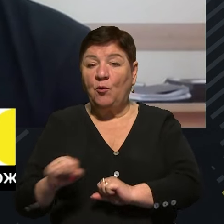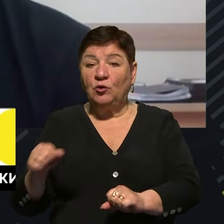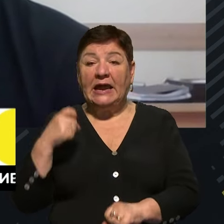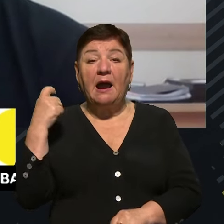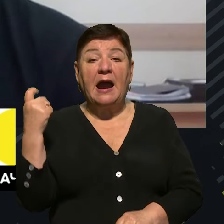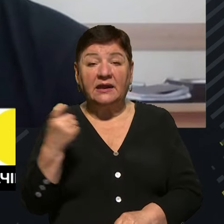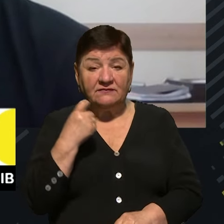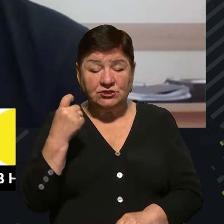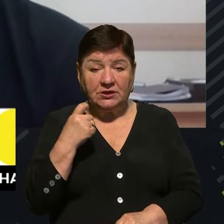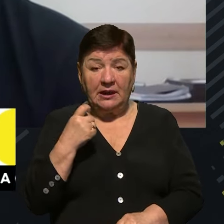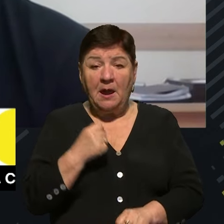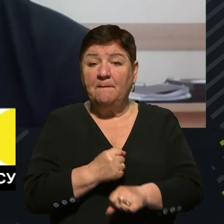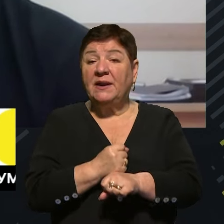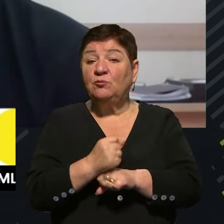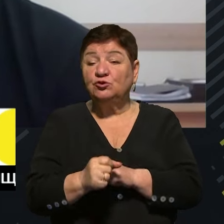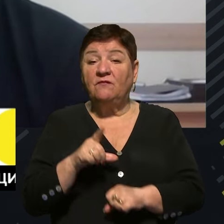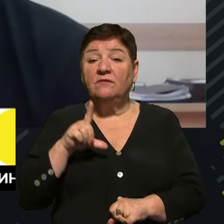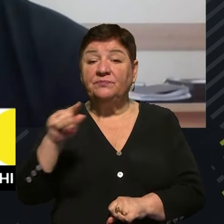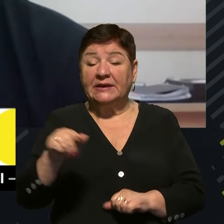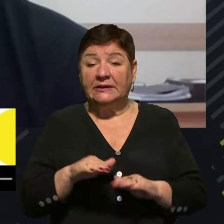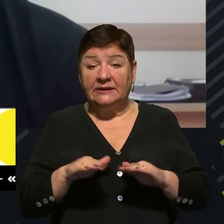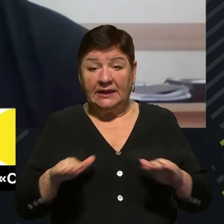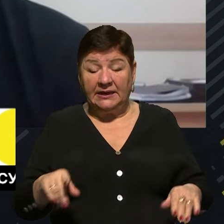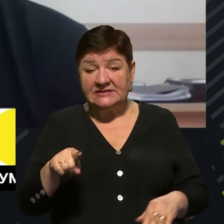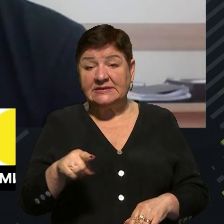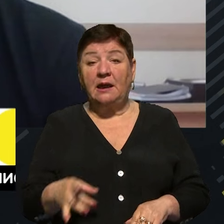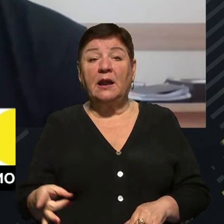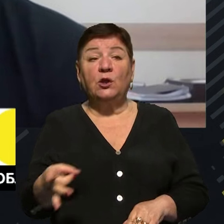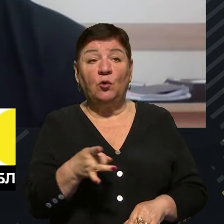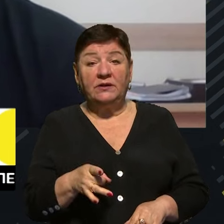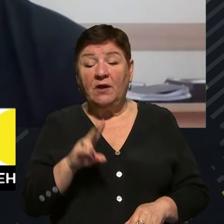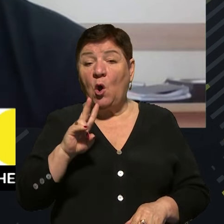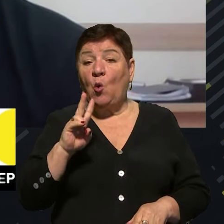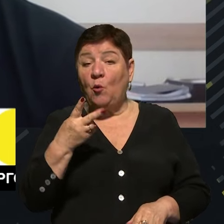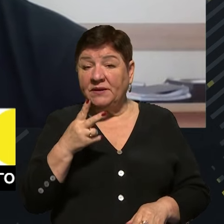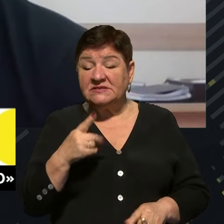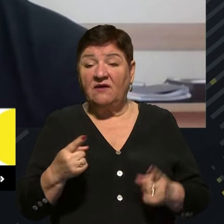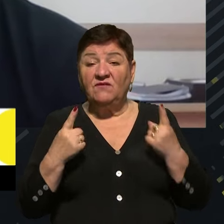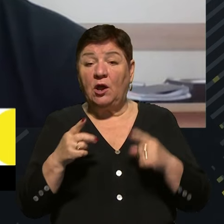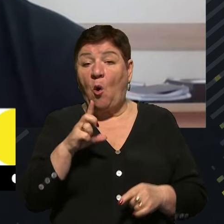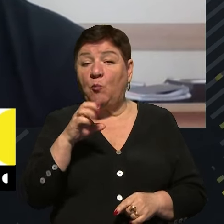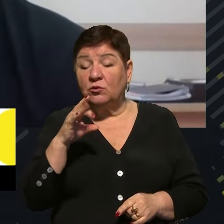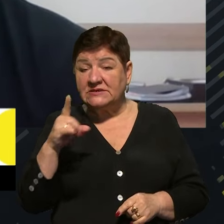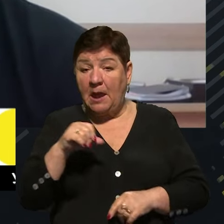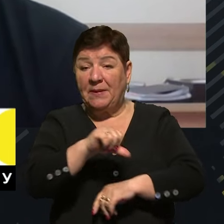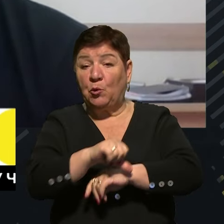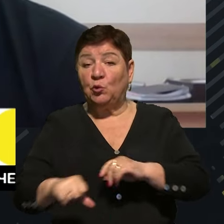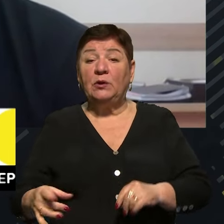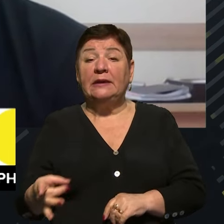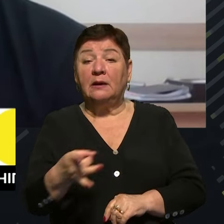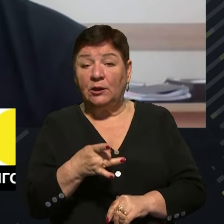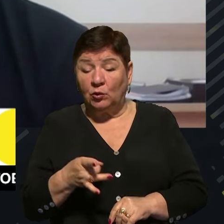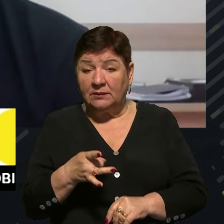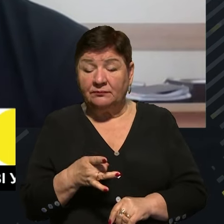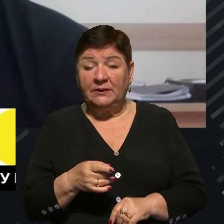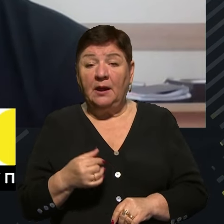оголошувала примусову евакуацію дітей з цих районів. Це Купянський, Великобургутський, інші прикордонні райони. І ми